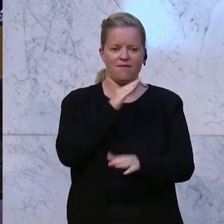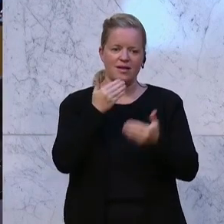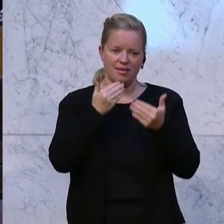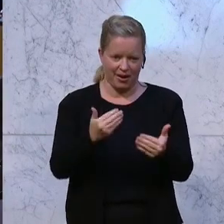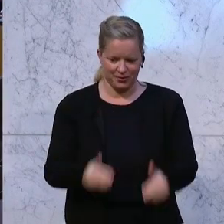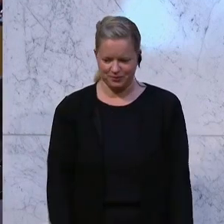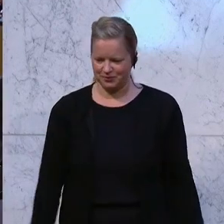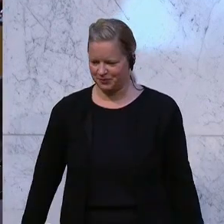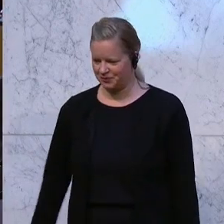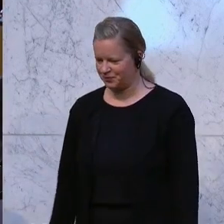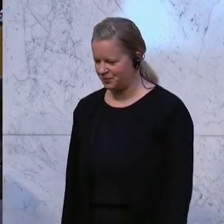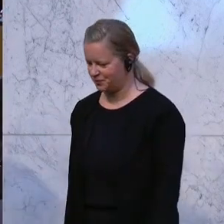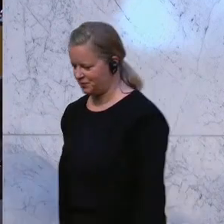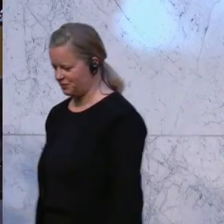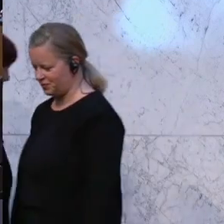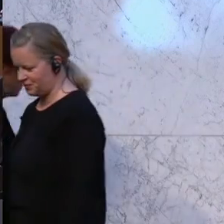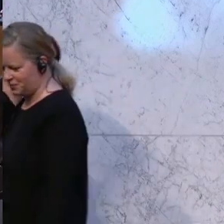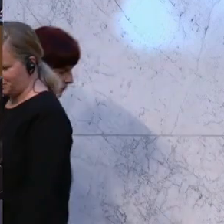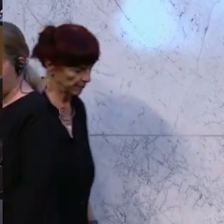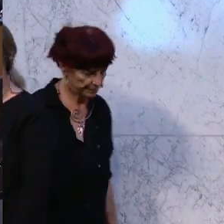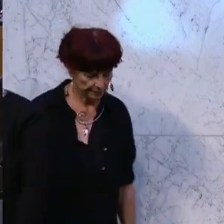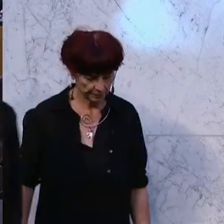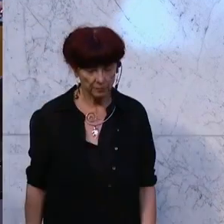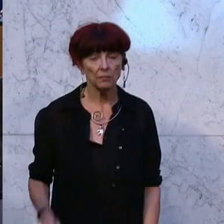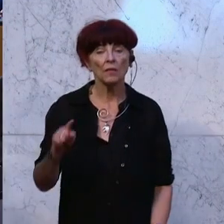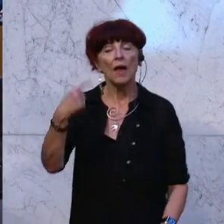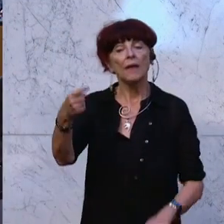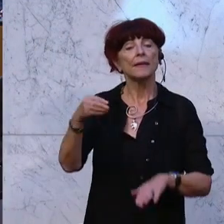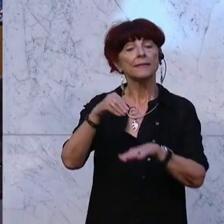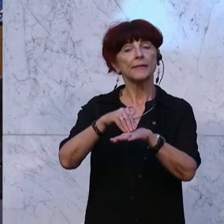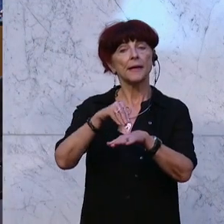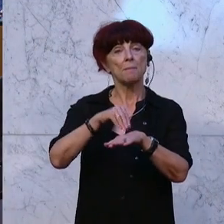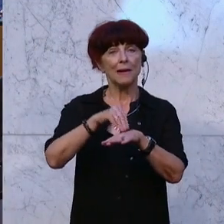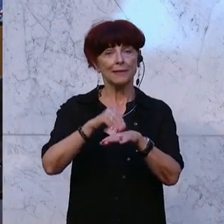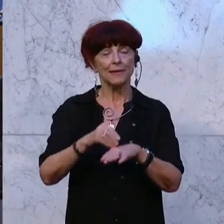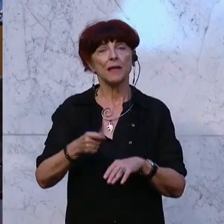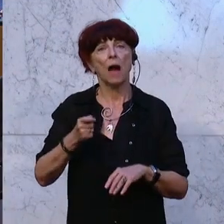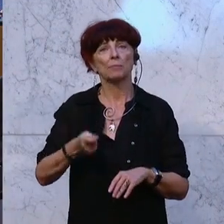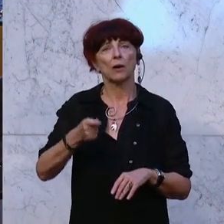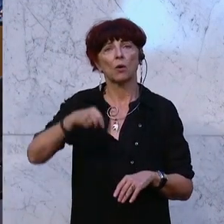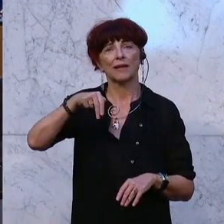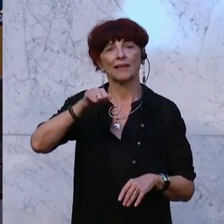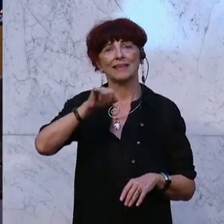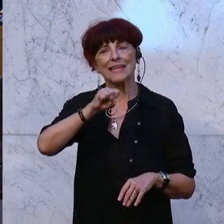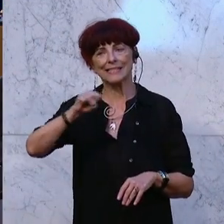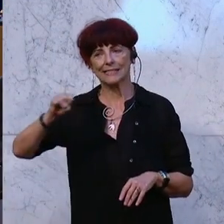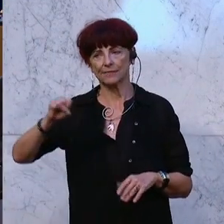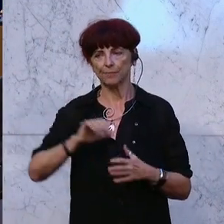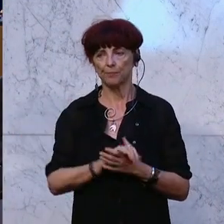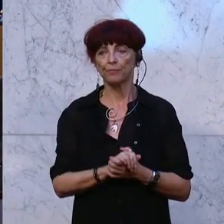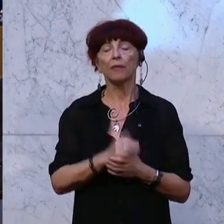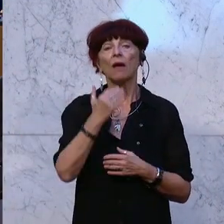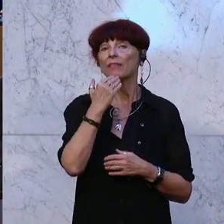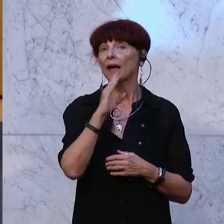Nächste Rednerin ist die ÖVP-Abgeordnete Maria Theresia Nies. Sie ist eigentlich Sprecherin Ihrer